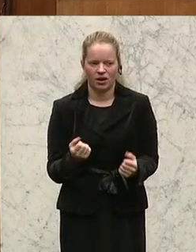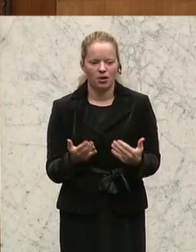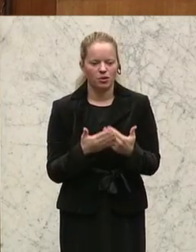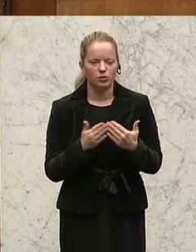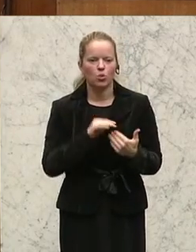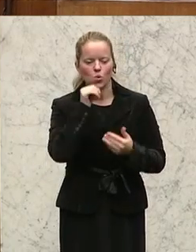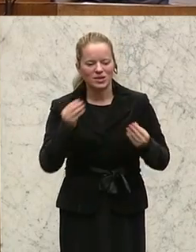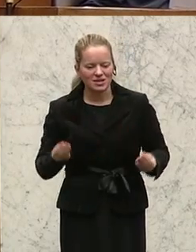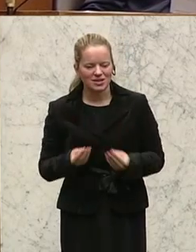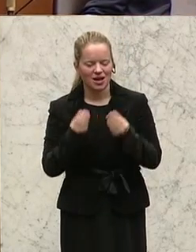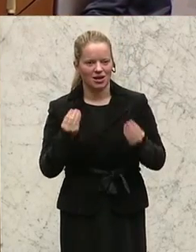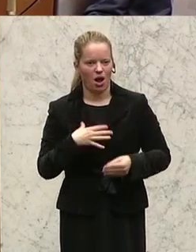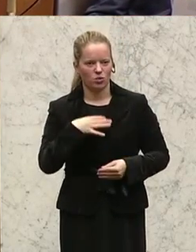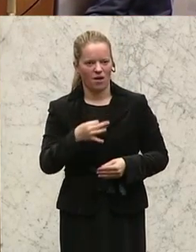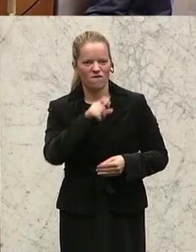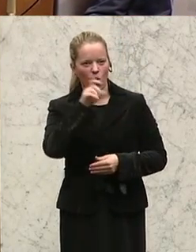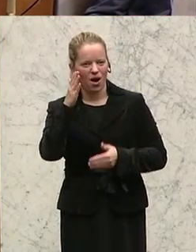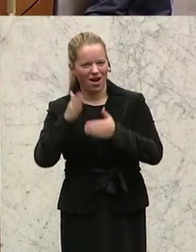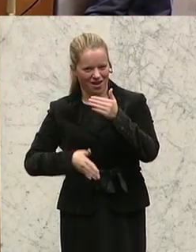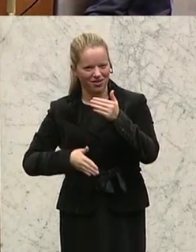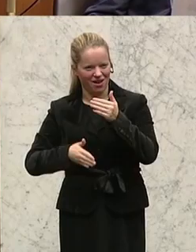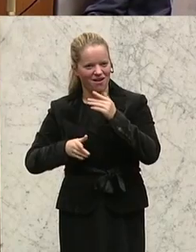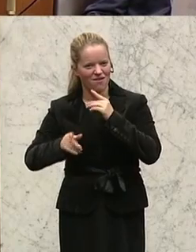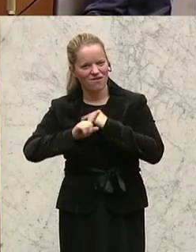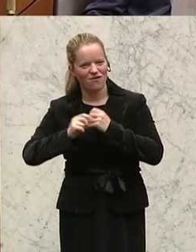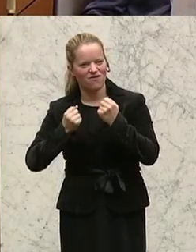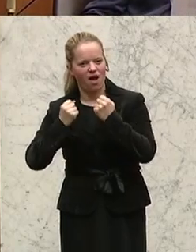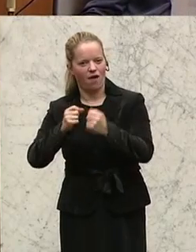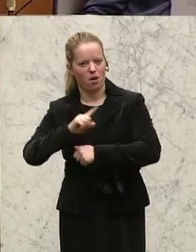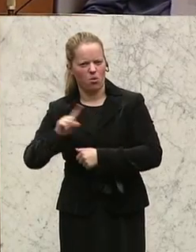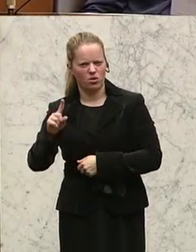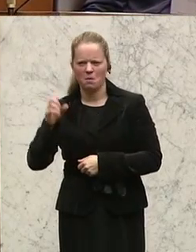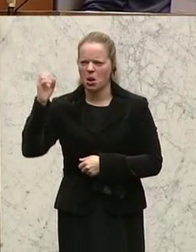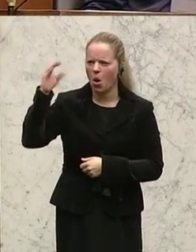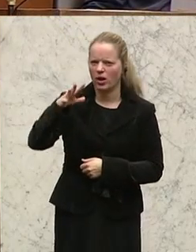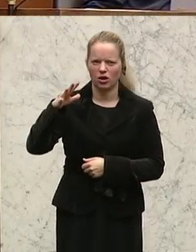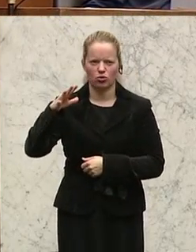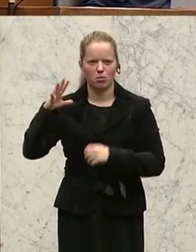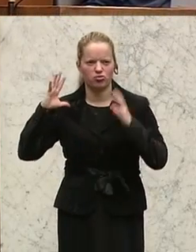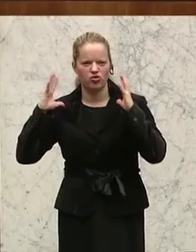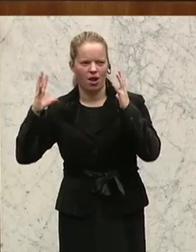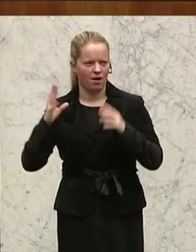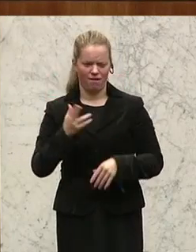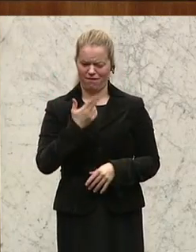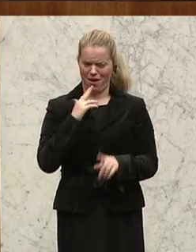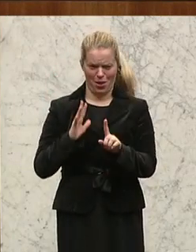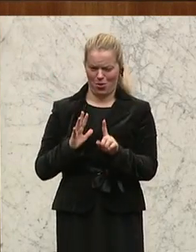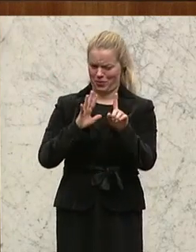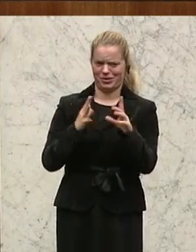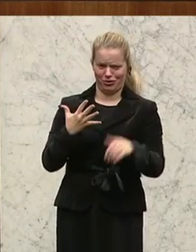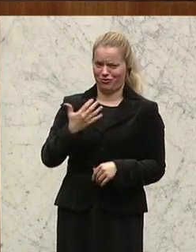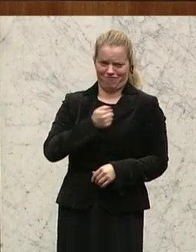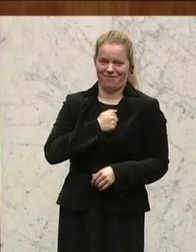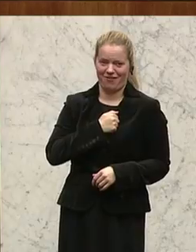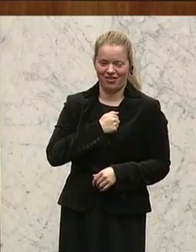Ausnahme vom Wochenendfahrverbot für Beleuchter und Beschaller, wo wir Grüne uns fragen, welche Lobbyistengruppe war da so erfolgreich